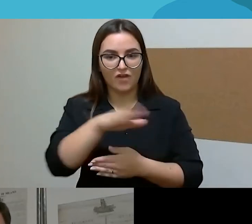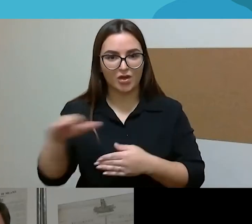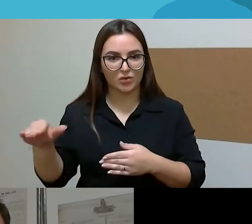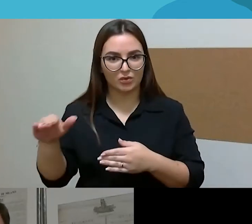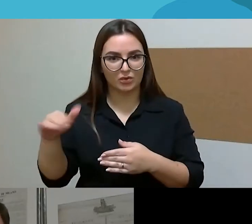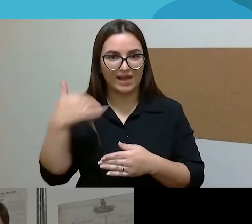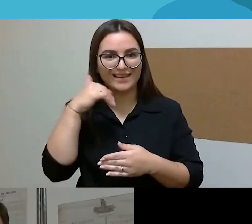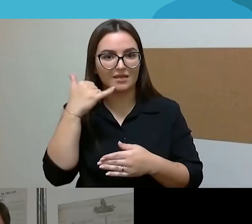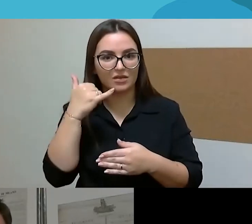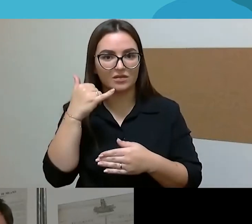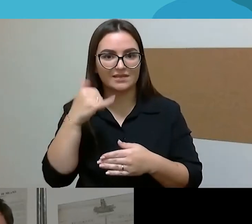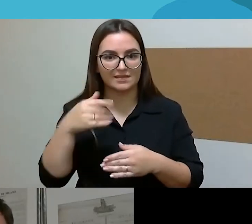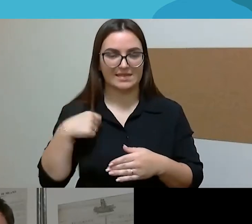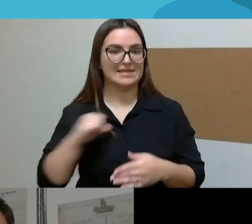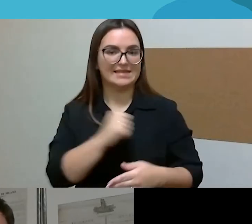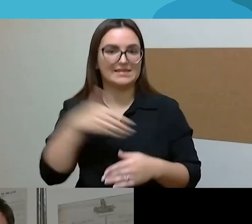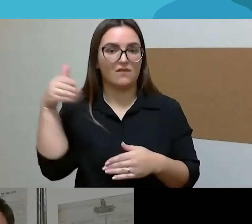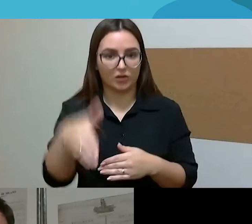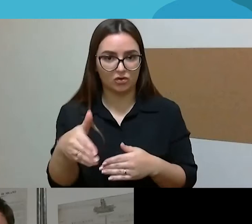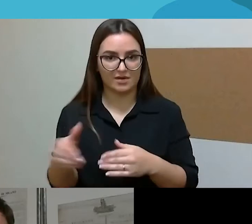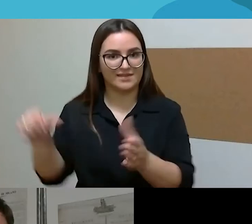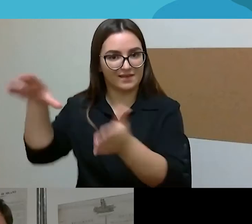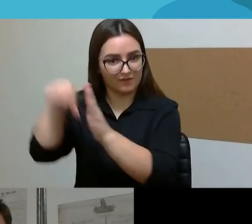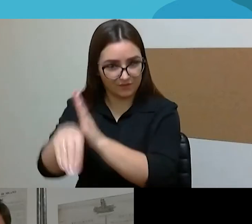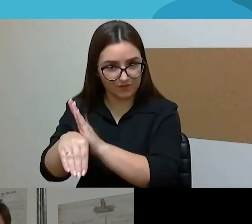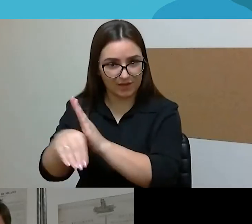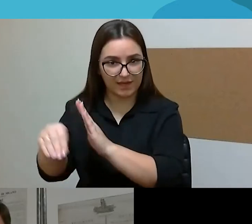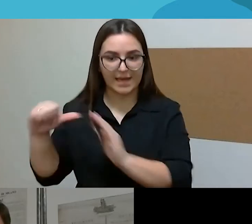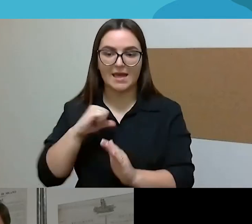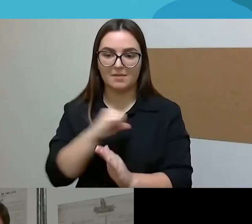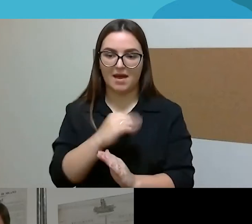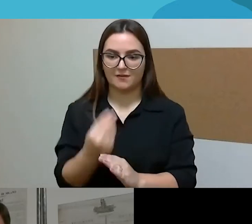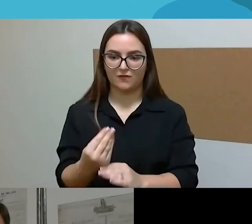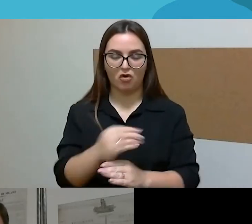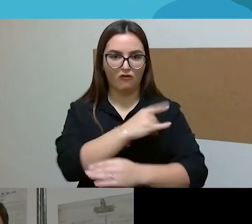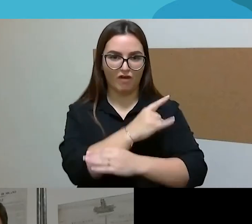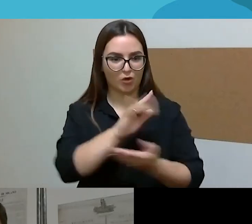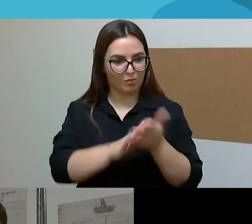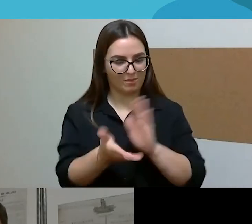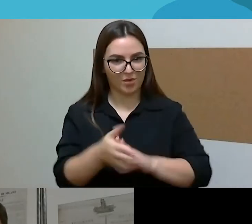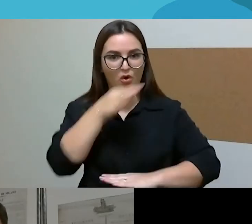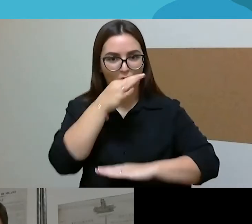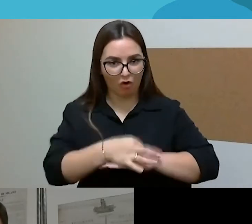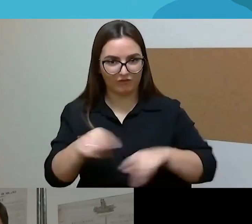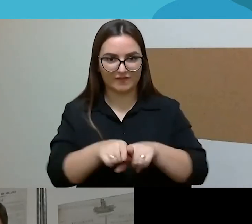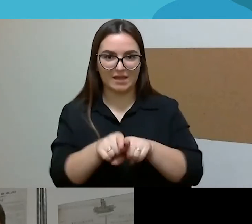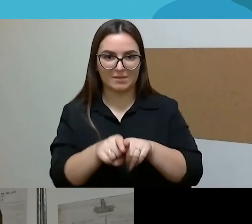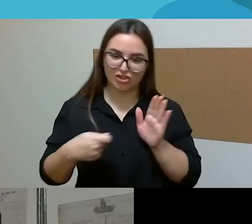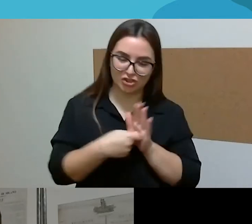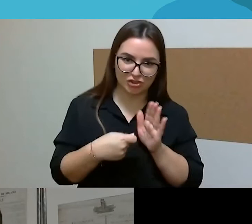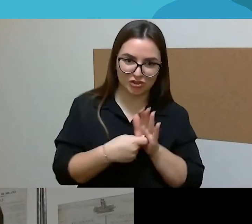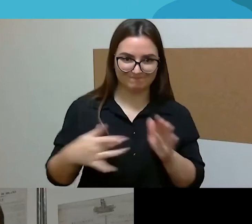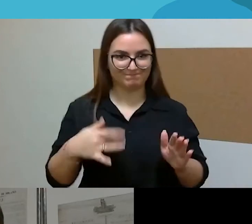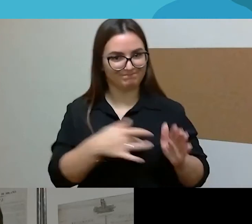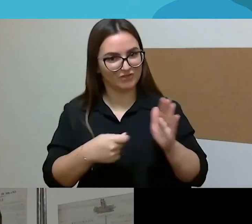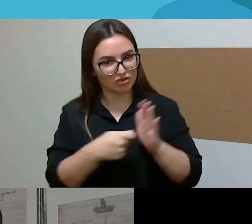ruošiausi tėvys, tai gan atsakingai. Lankiau žindimo kursus kartu su žmona, buvo